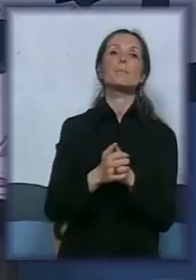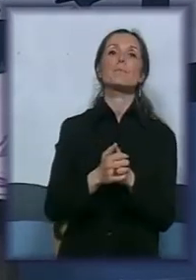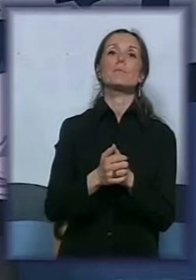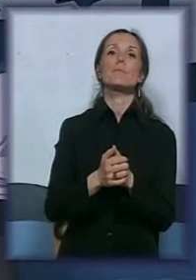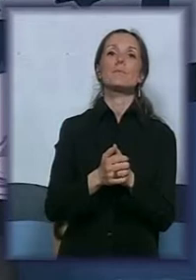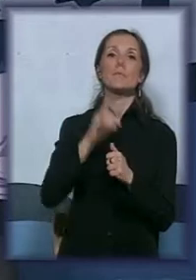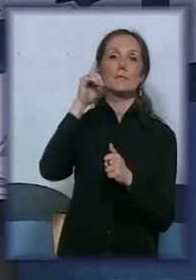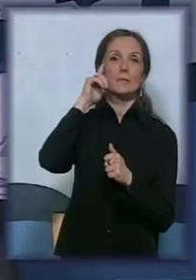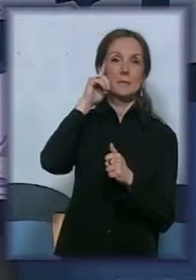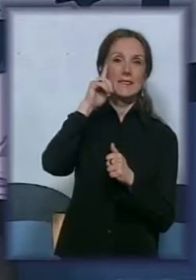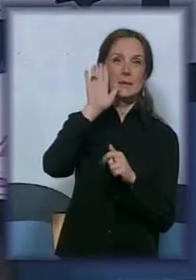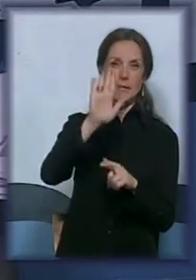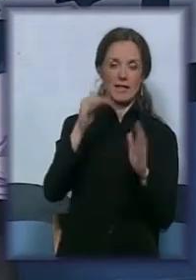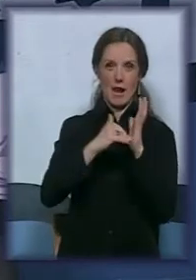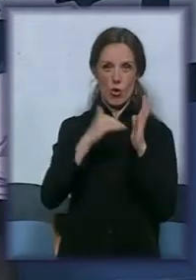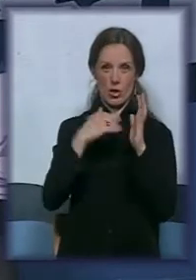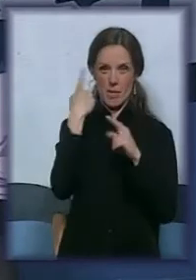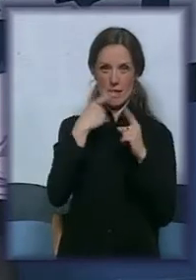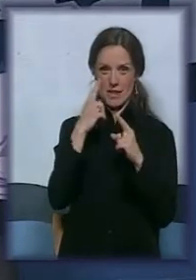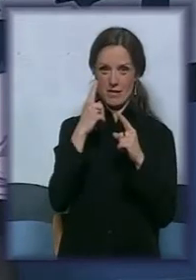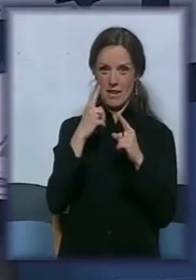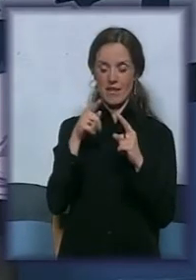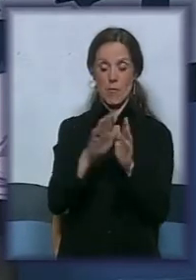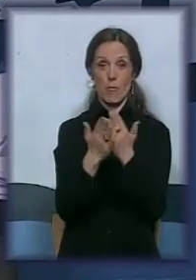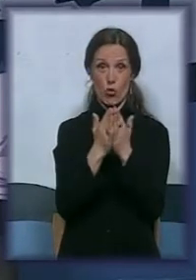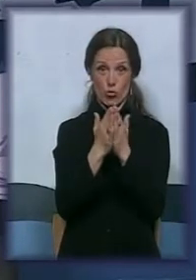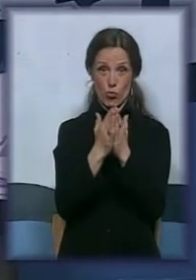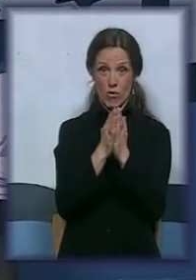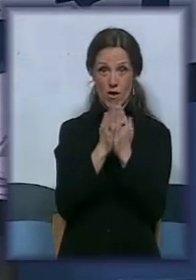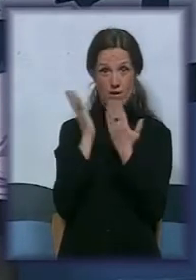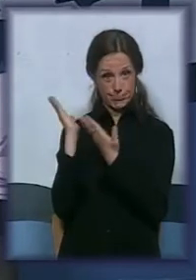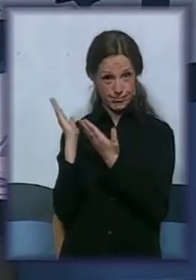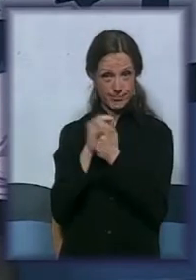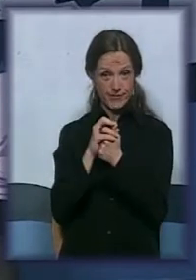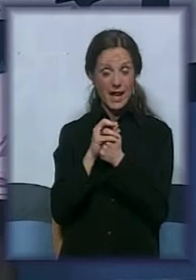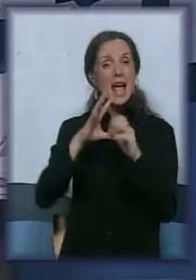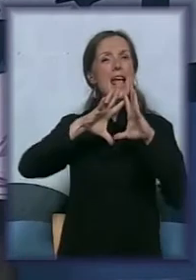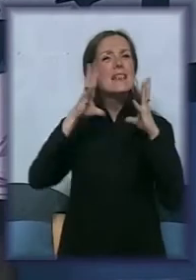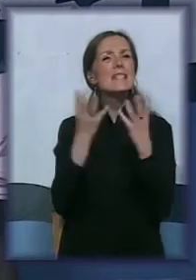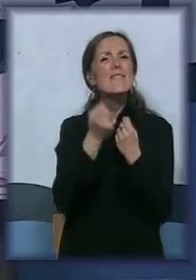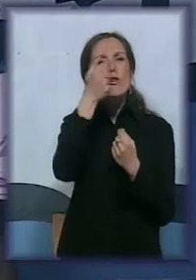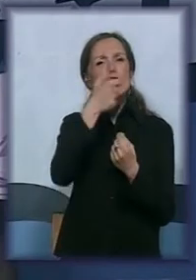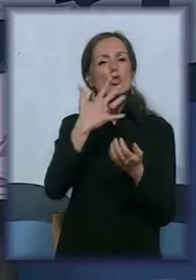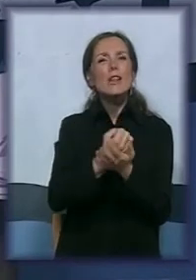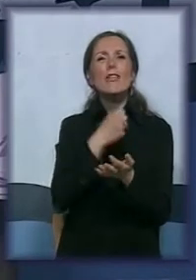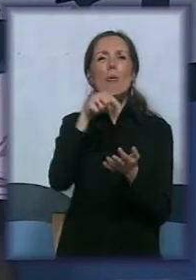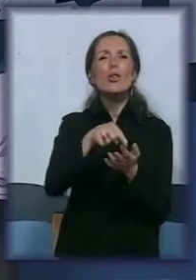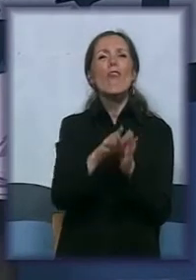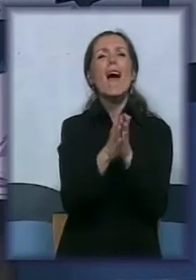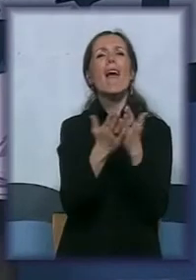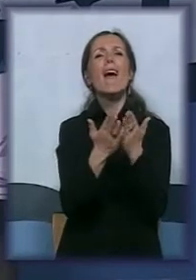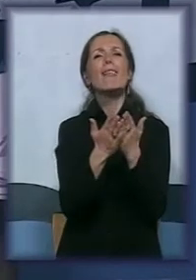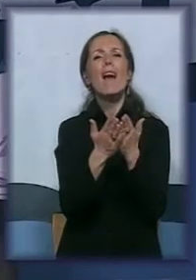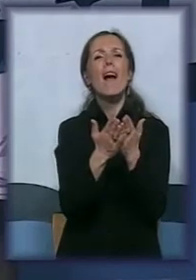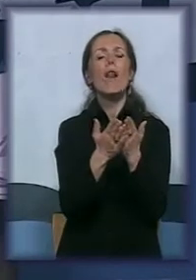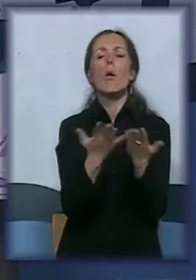Mislim da je ovako treba da držim brošuru. I sve ono što ćete dobiti u ovom katalogu zapravo